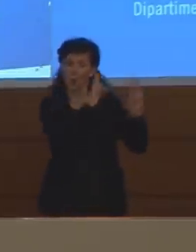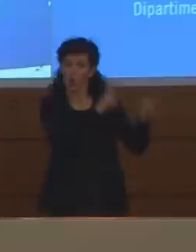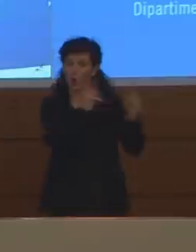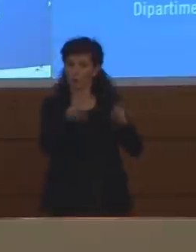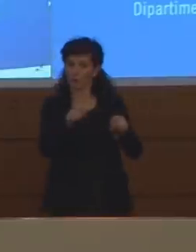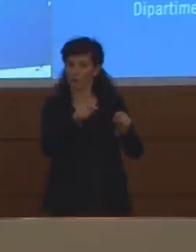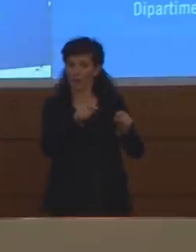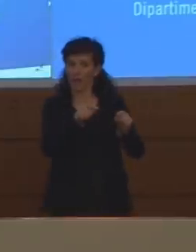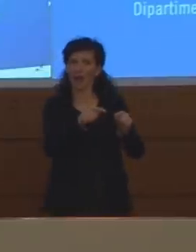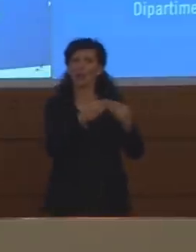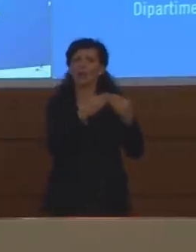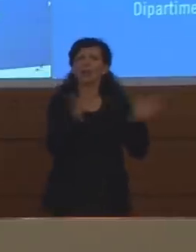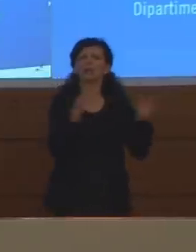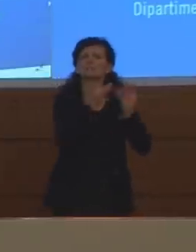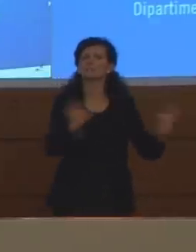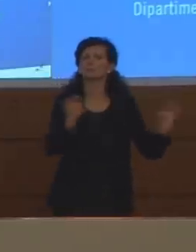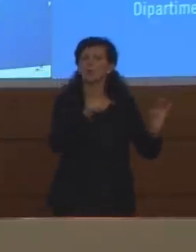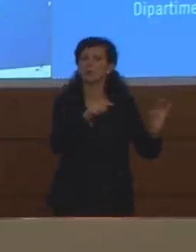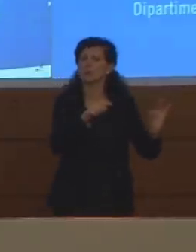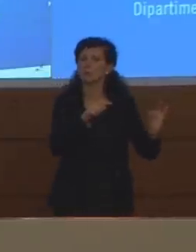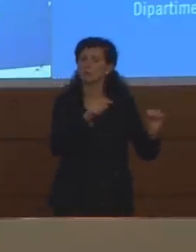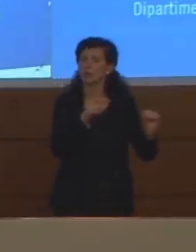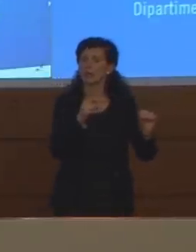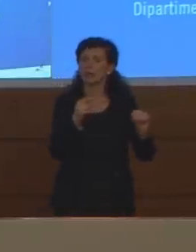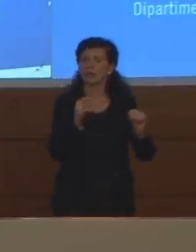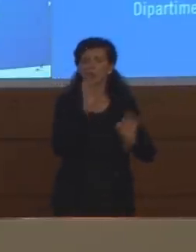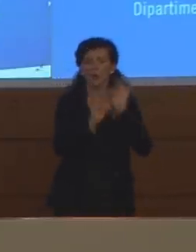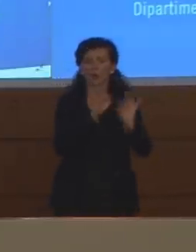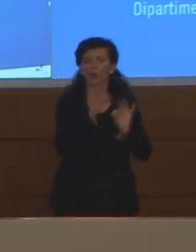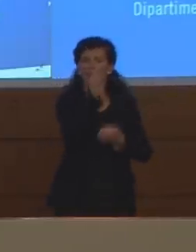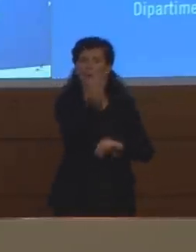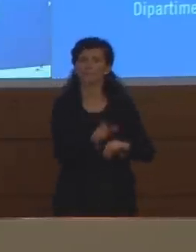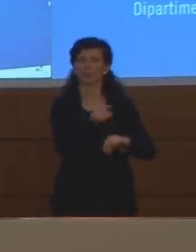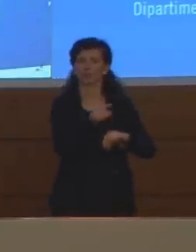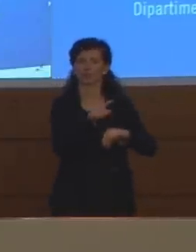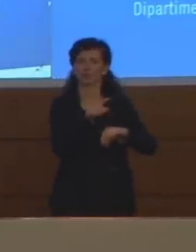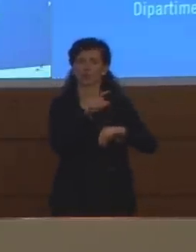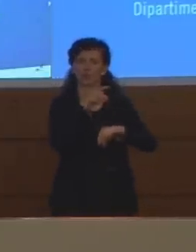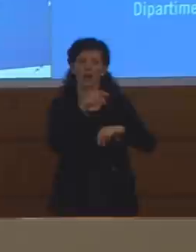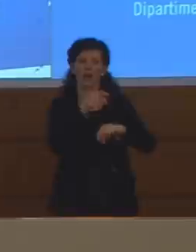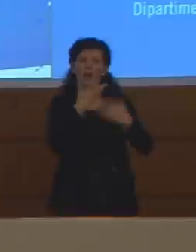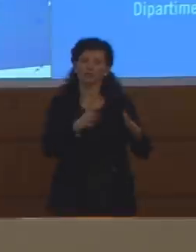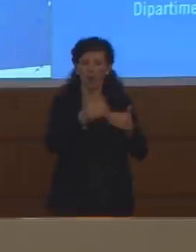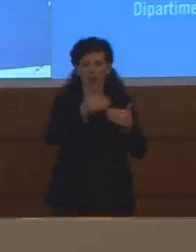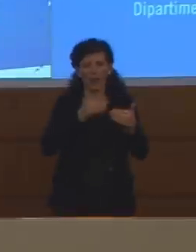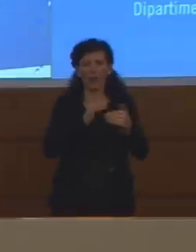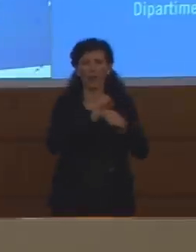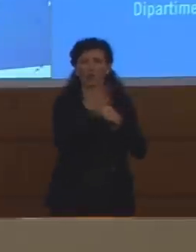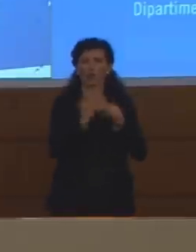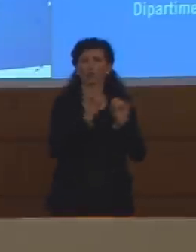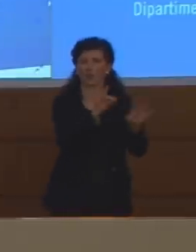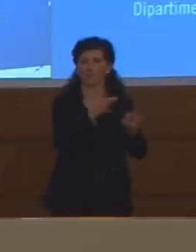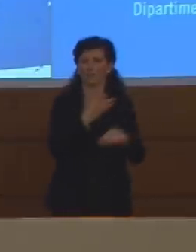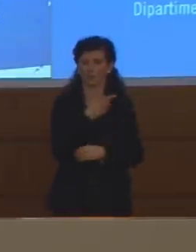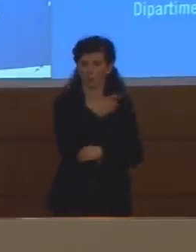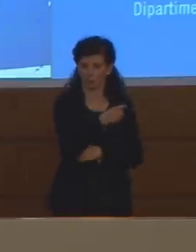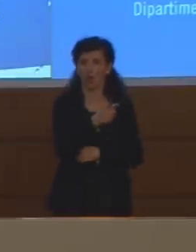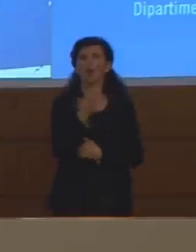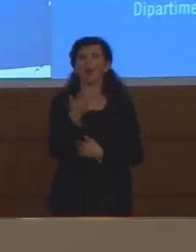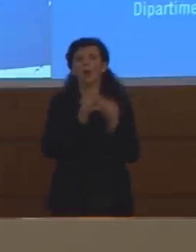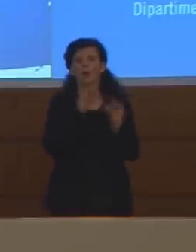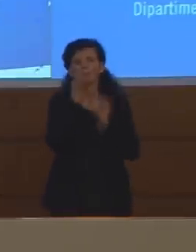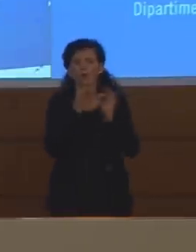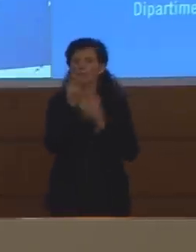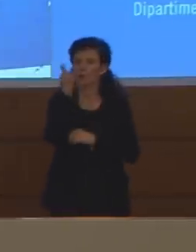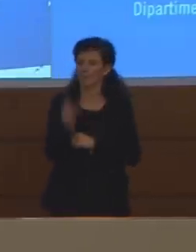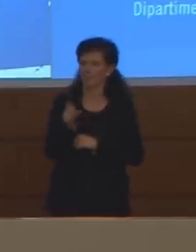il follow-up di questi pazienti, cioè di vedere cosa succede nel tempo ai polmoni di questi pazienti, se alcuni necessiteranno di ossigeno per un